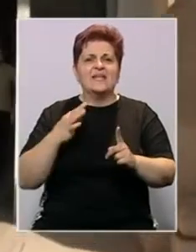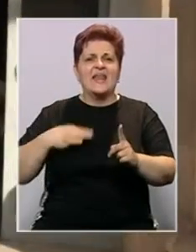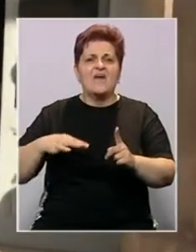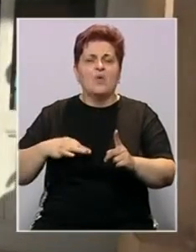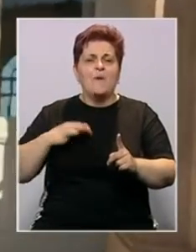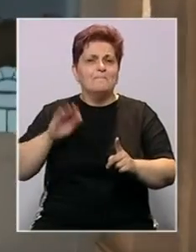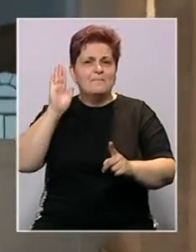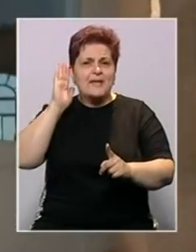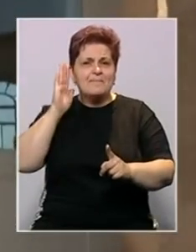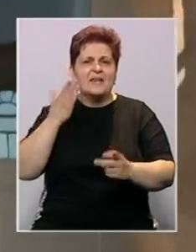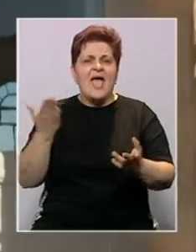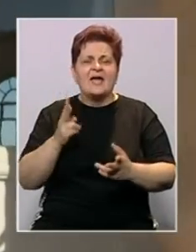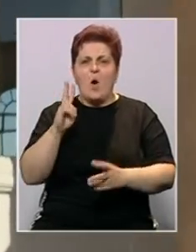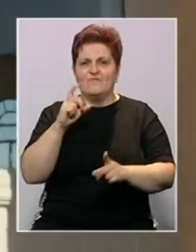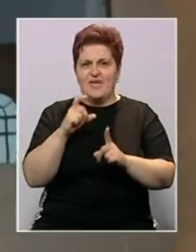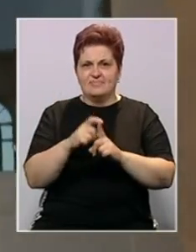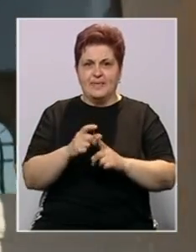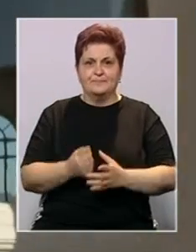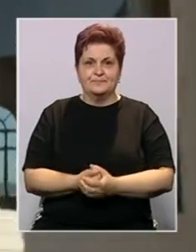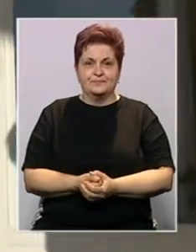funkciji premijera kao vršilac dužnosti.